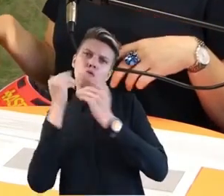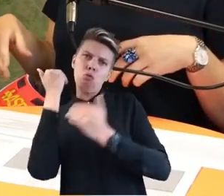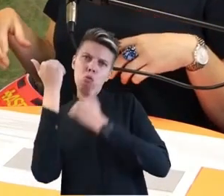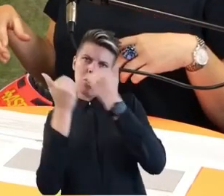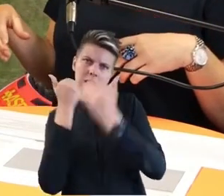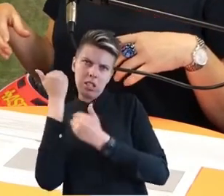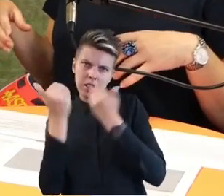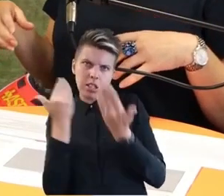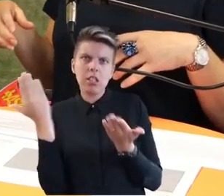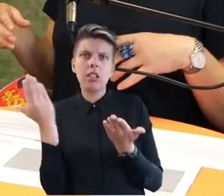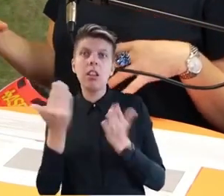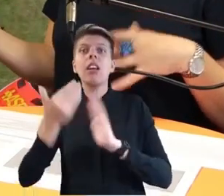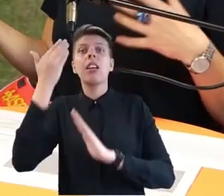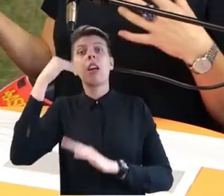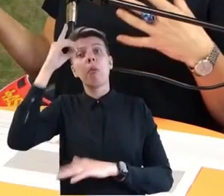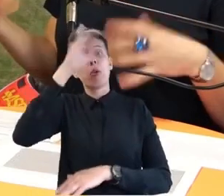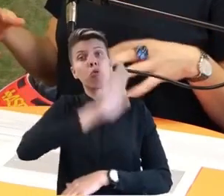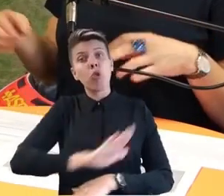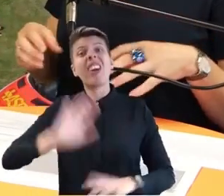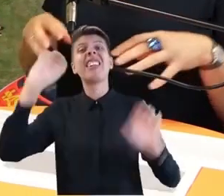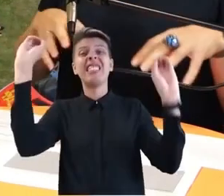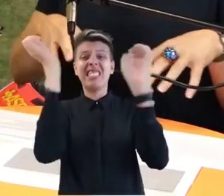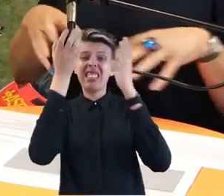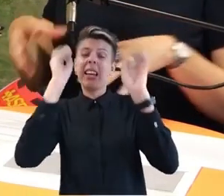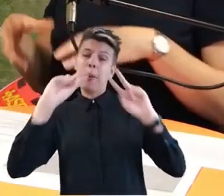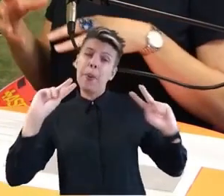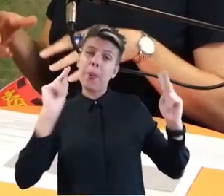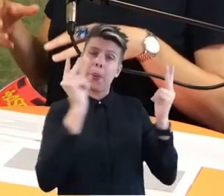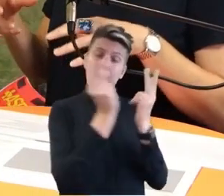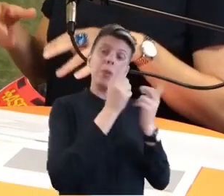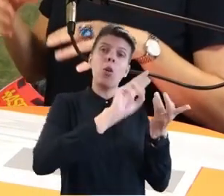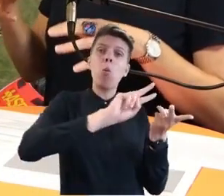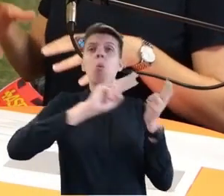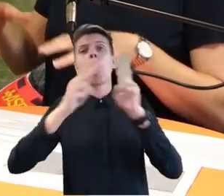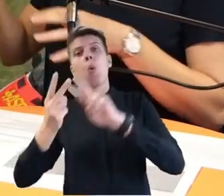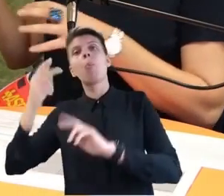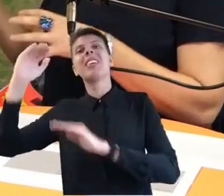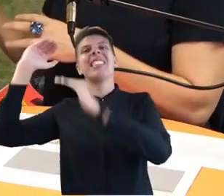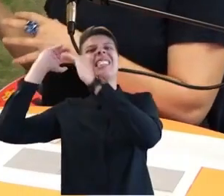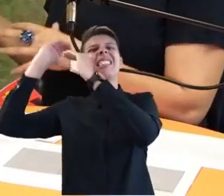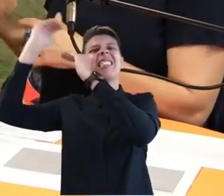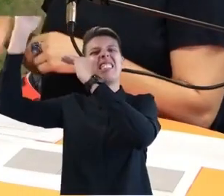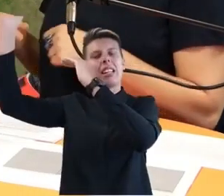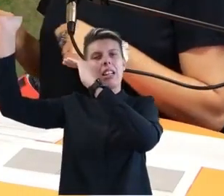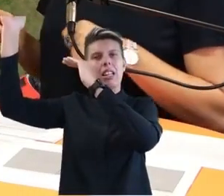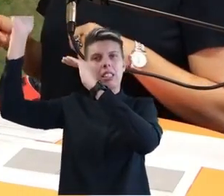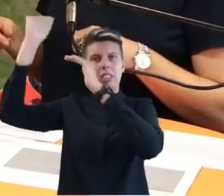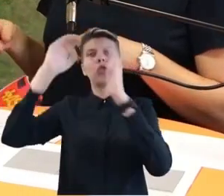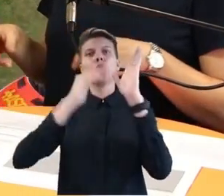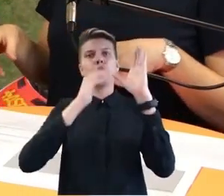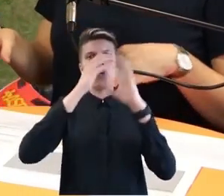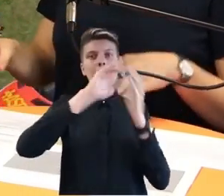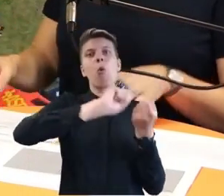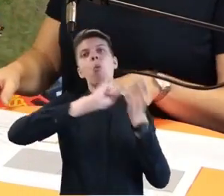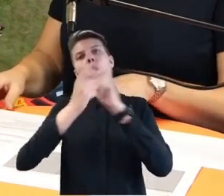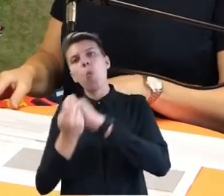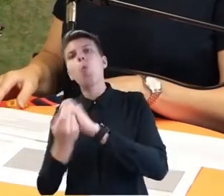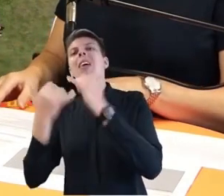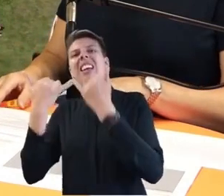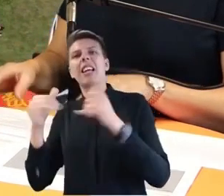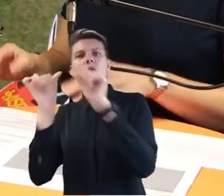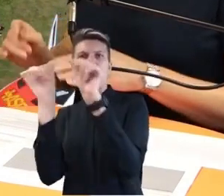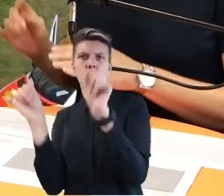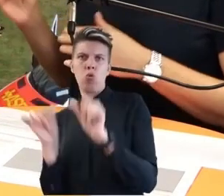bundesweites Sirenen-System. Wir sind dann über das satellitengestützte Warnsystem jetzt zum modularen Warnsystem gekommen.